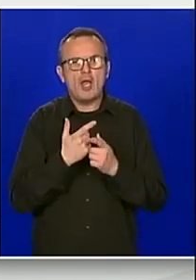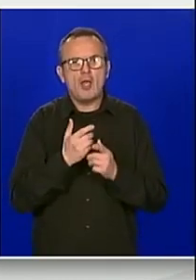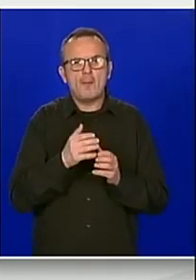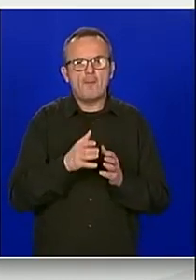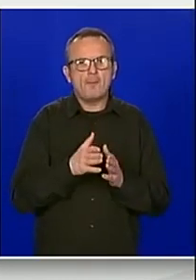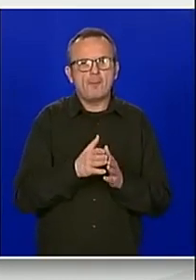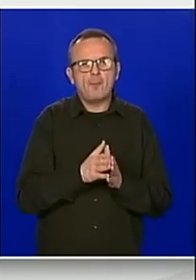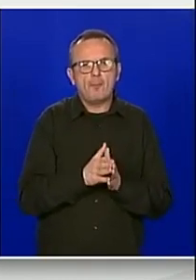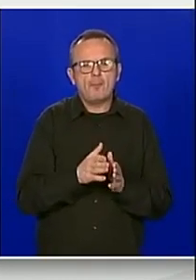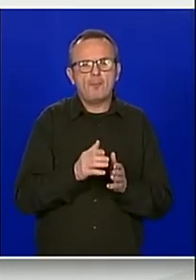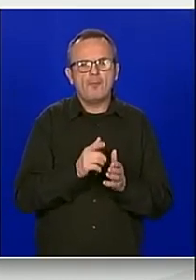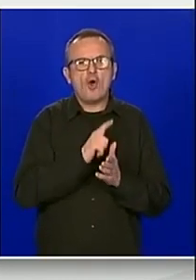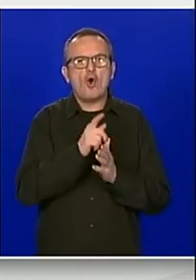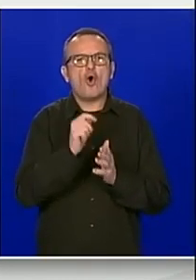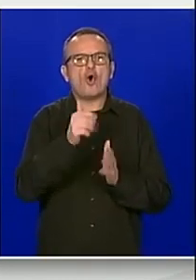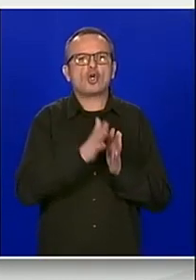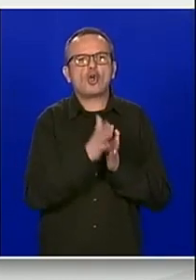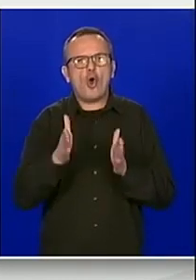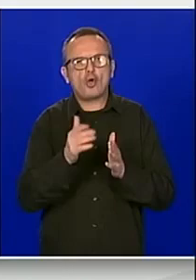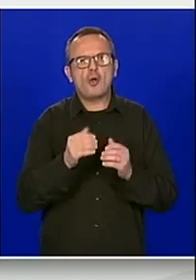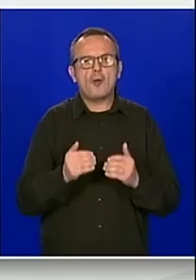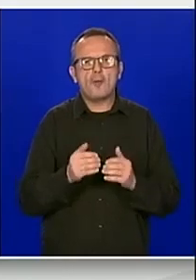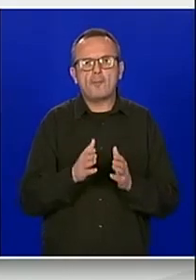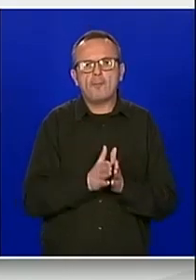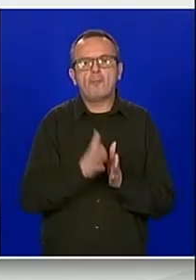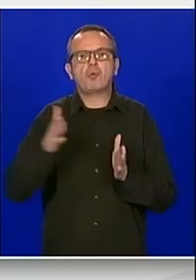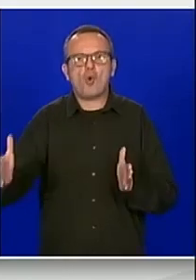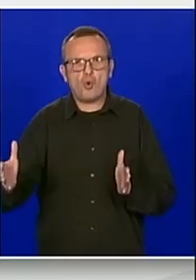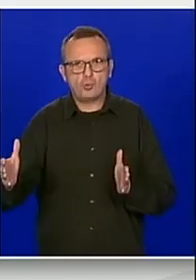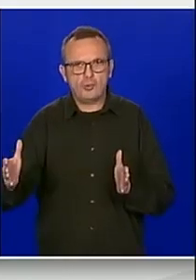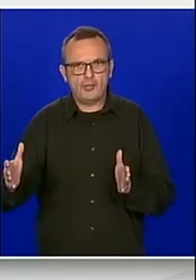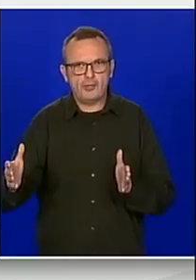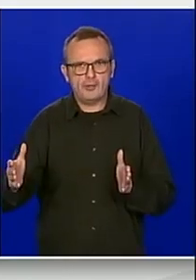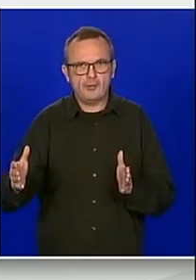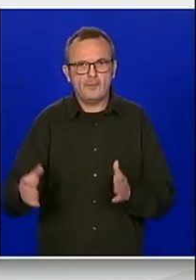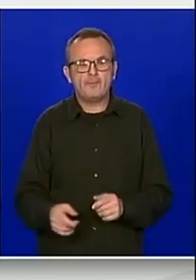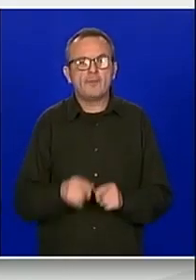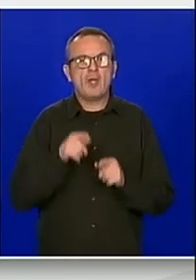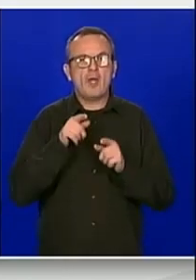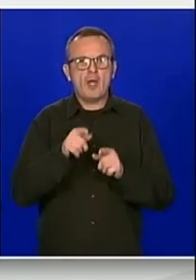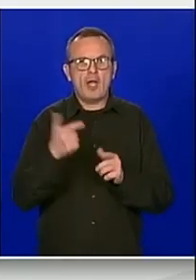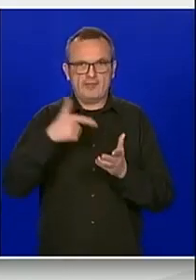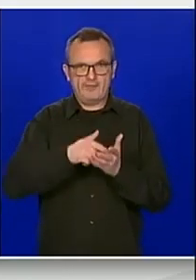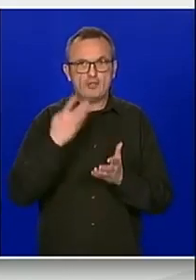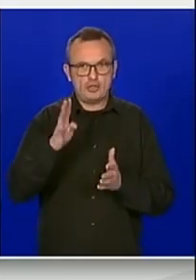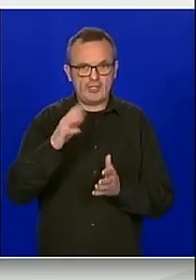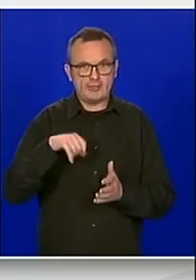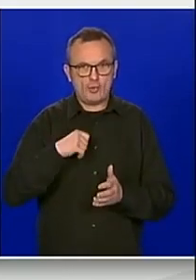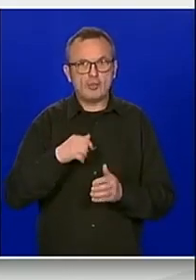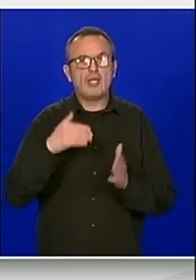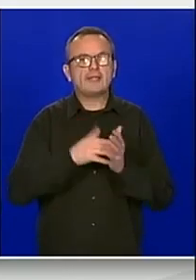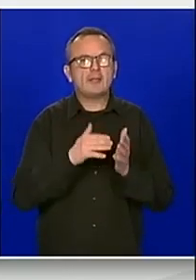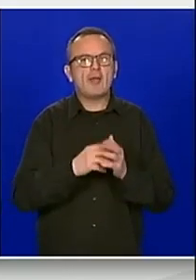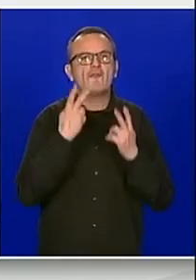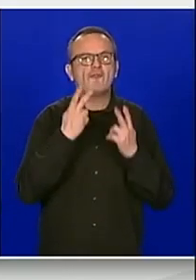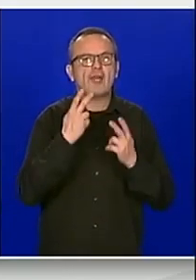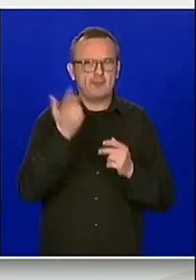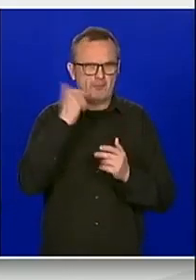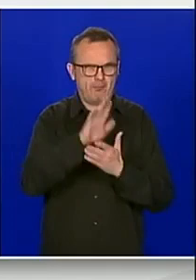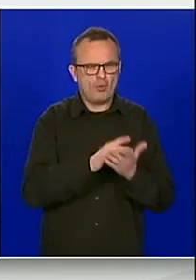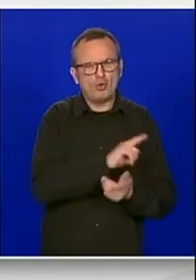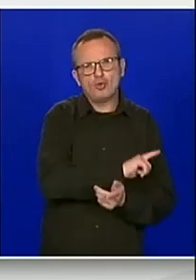za navedeno razdoblje. Karta regionalnog potpora Republike Hrvatske prihvaćena je u 2014. godini i trebala je biti na snazji do 31.